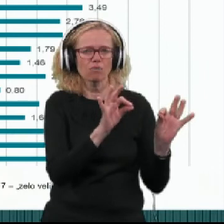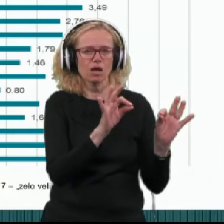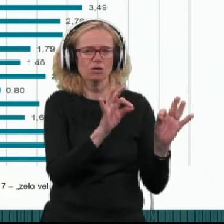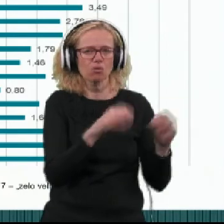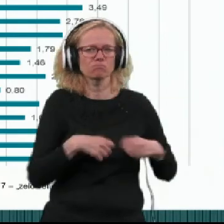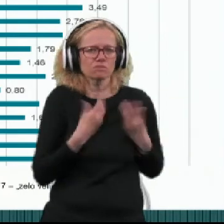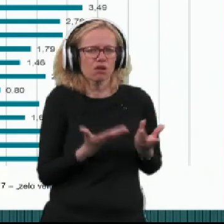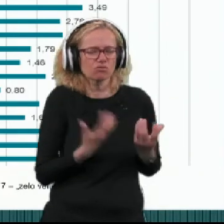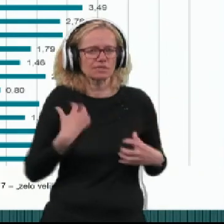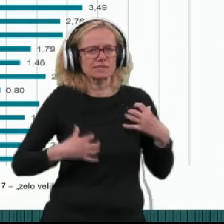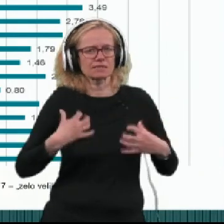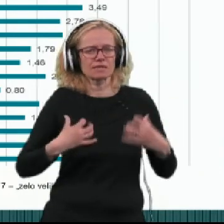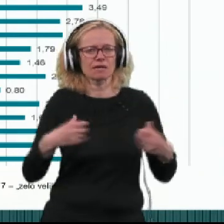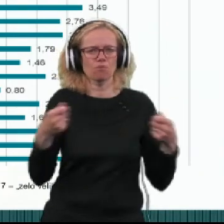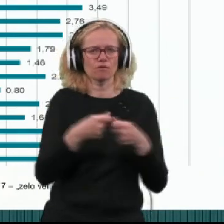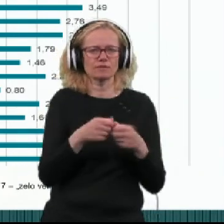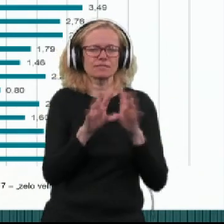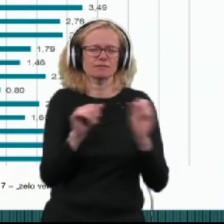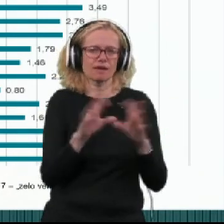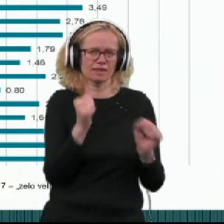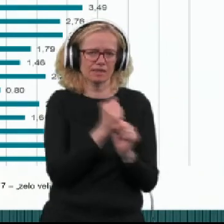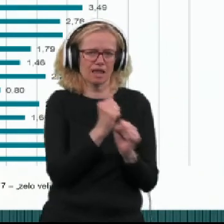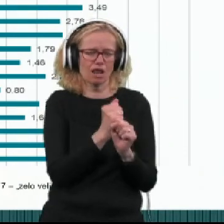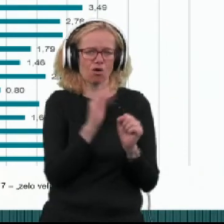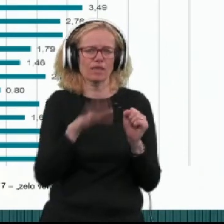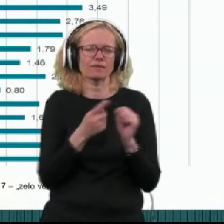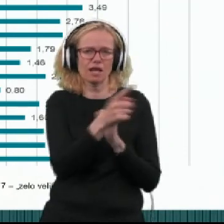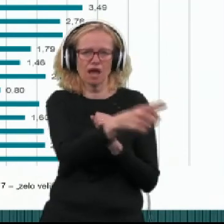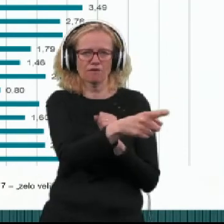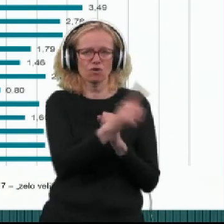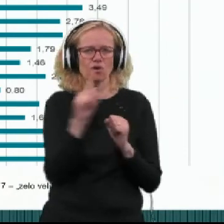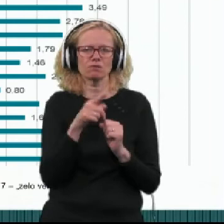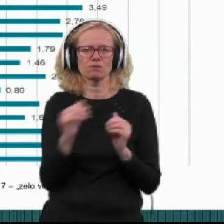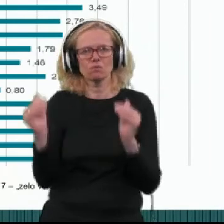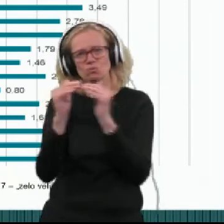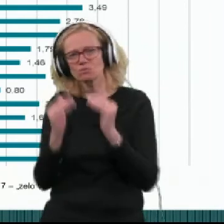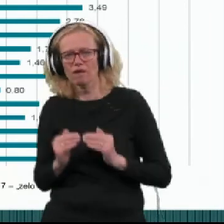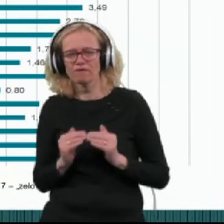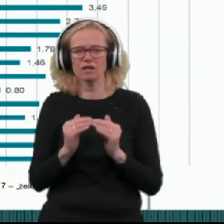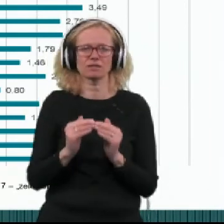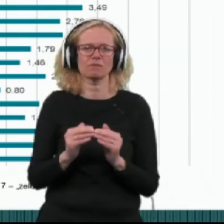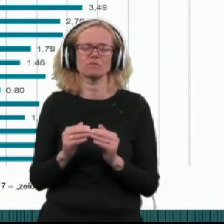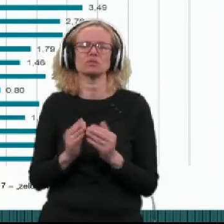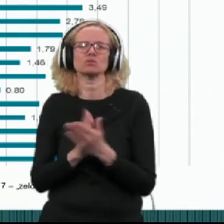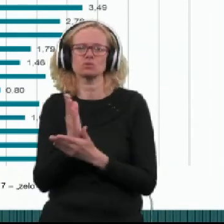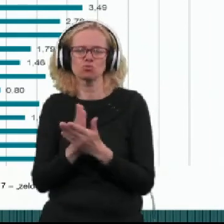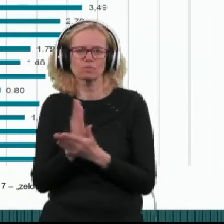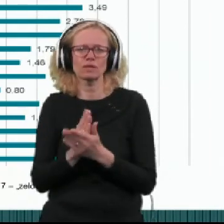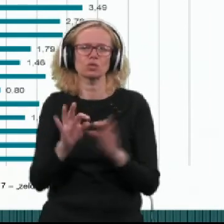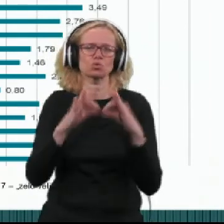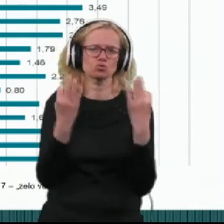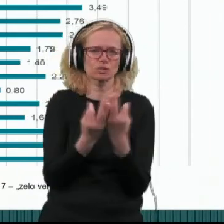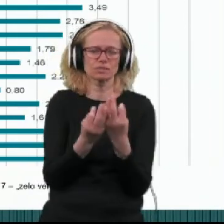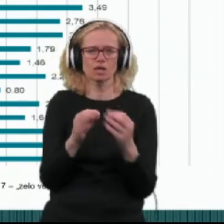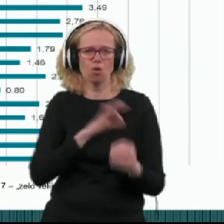tudi stiske povezane z izvajanjem dela nadaljava ter vzklajevanjem službenih in družinskih obveznosti. Torej